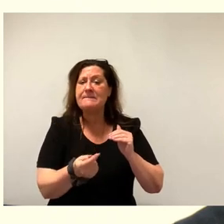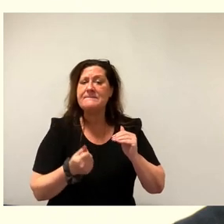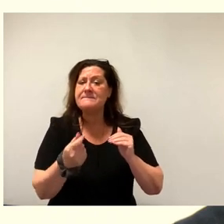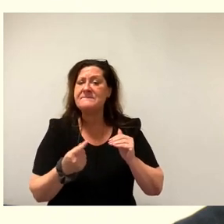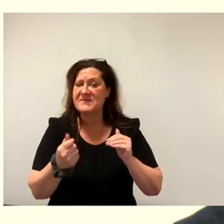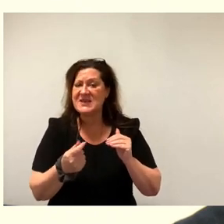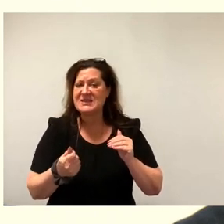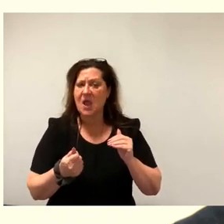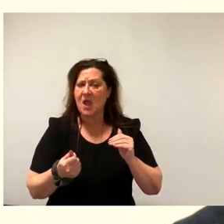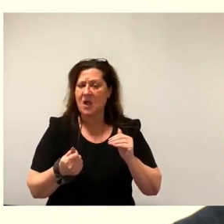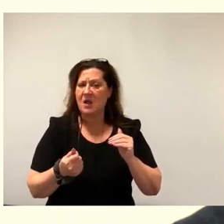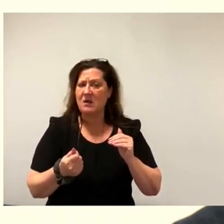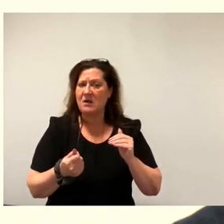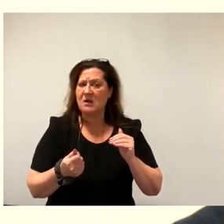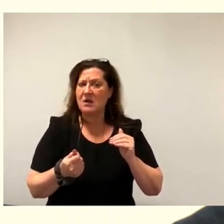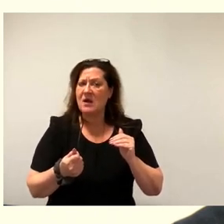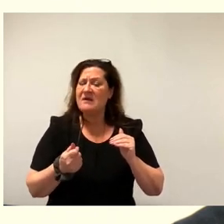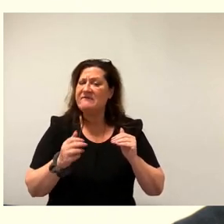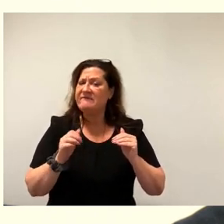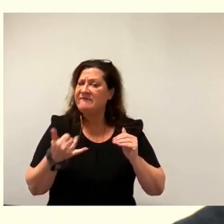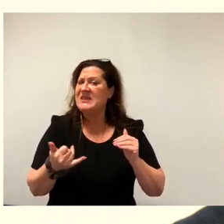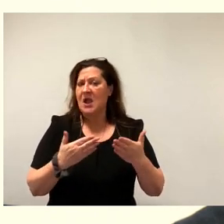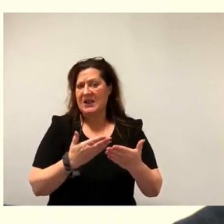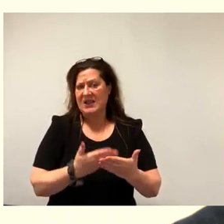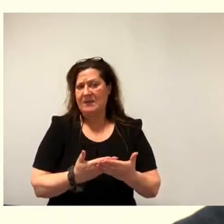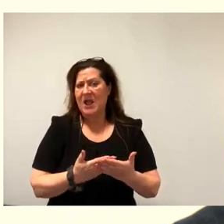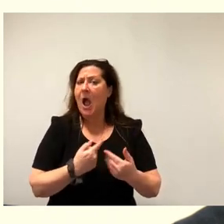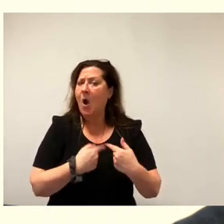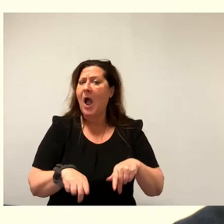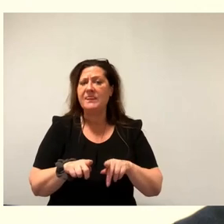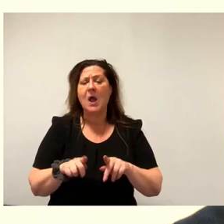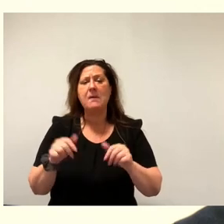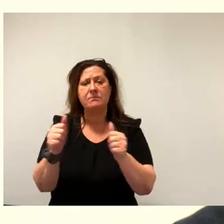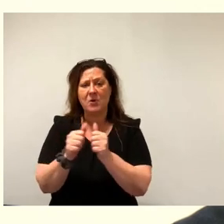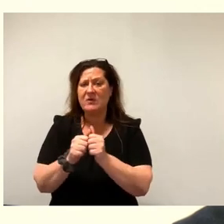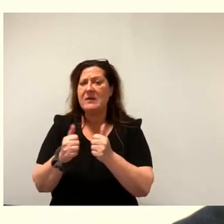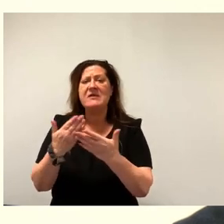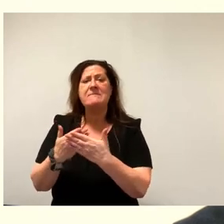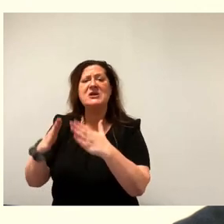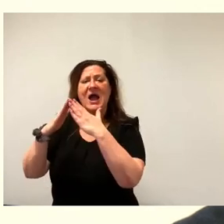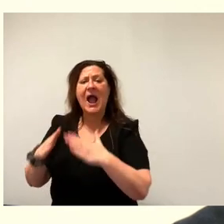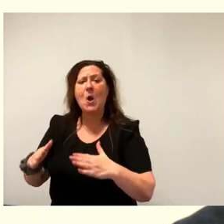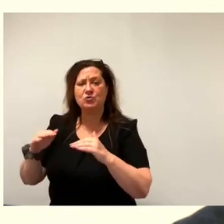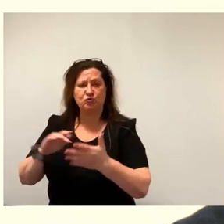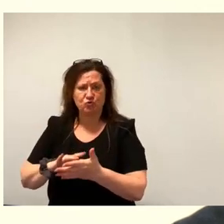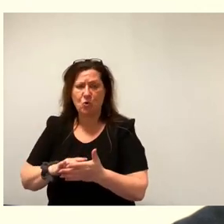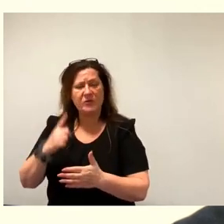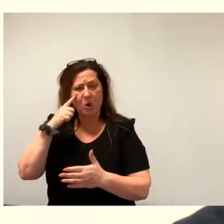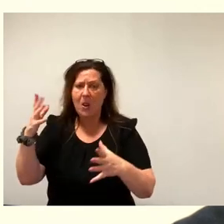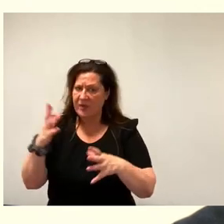anerkannt wird, die da heißen Haus und Grund, Mieterverein, Genossenschaften,